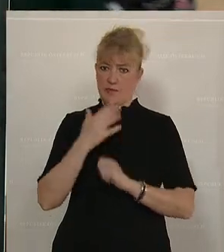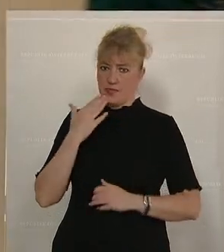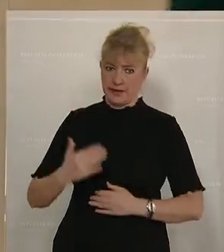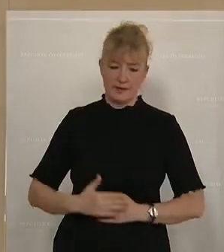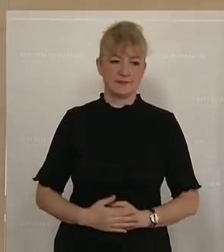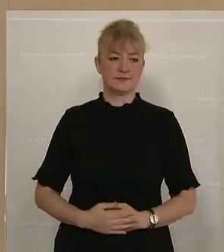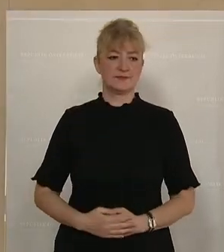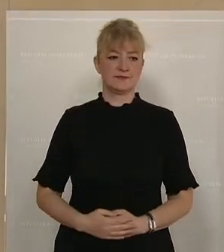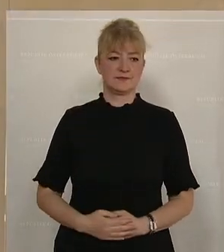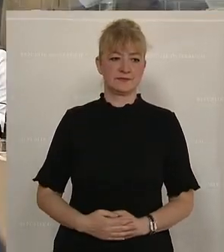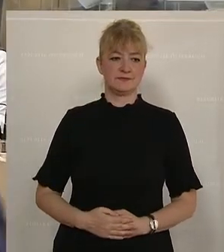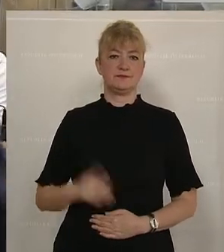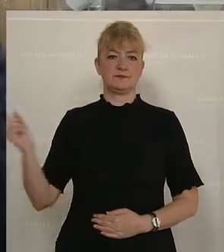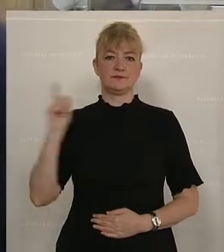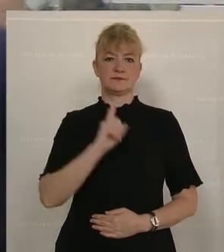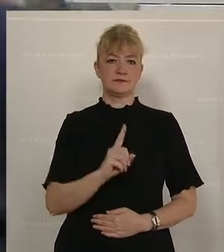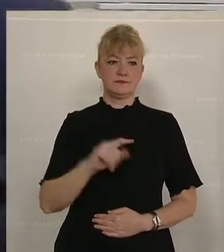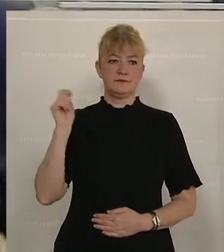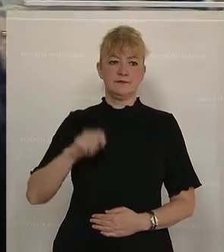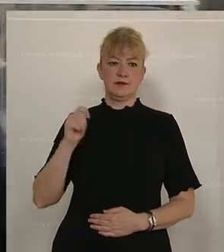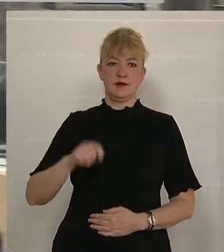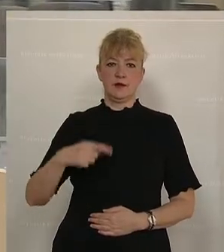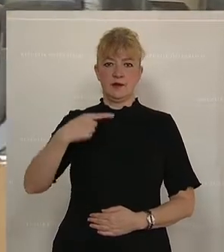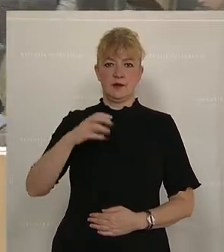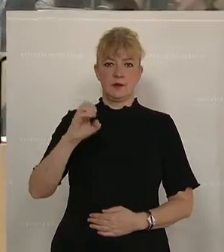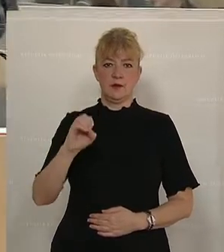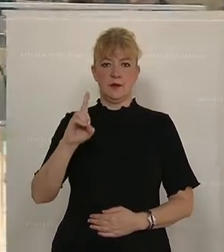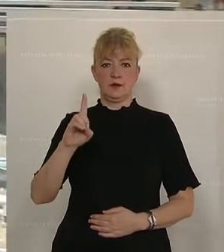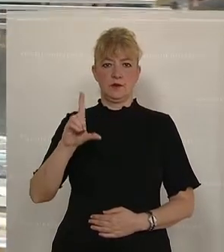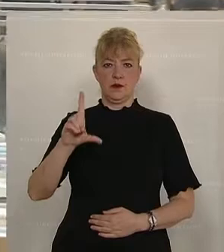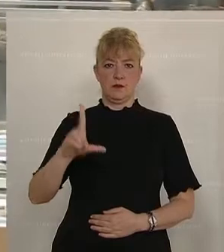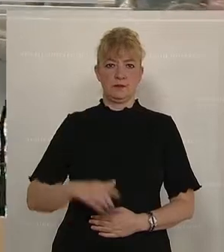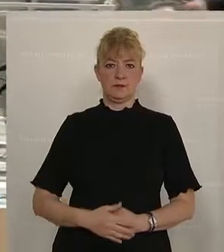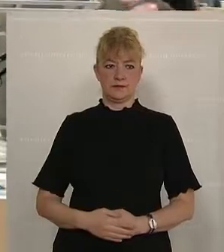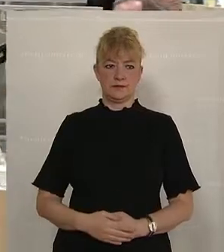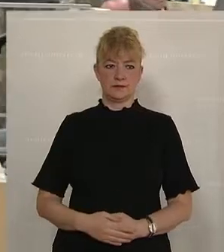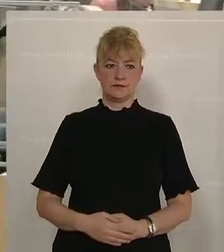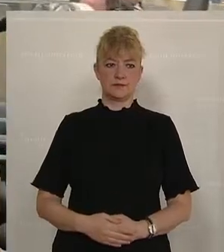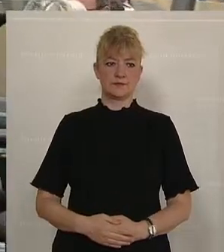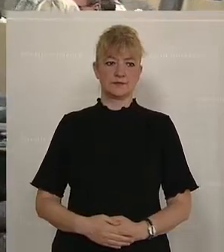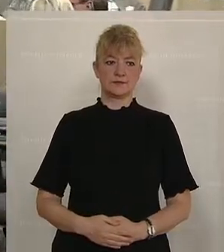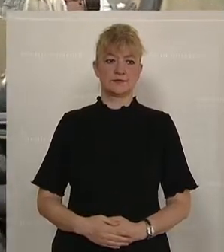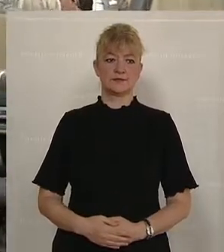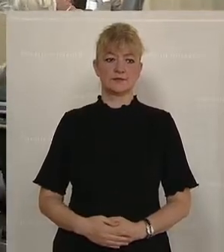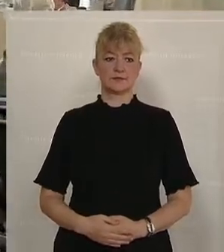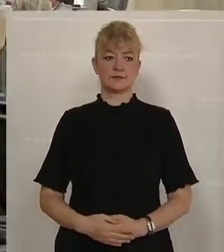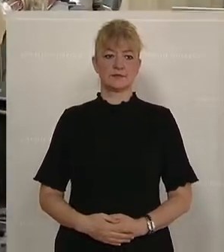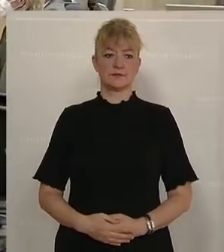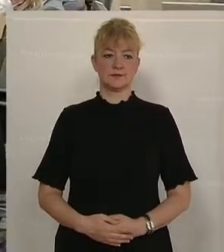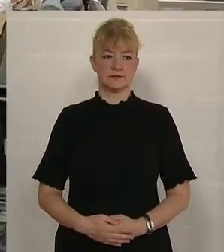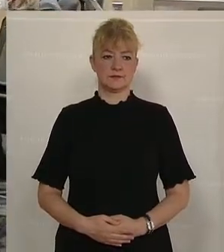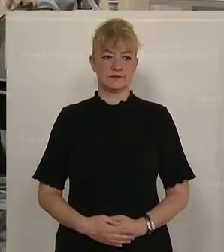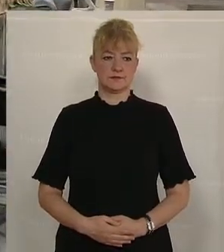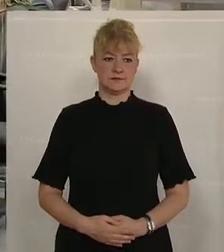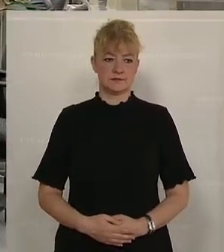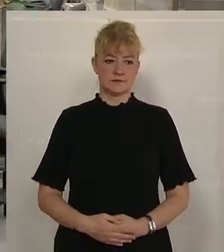Der steirische ÖVP-Abgeordnete Ernst Gödel, er ist Sprecherin für Integration und Migration der ÖVP, ist nun an